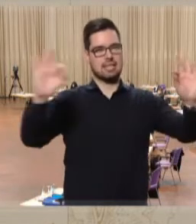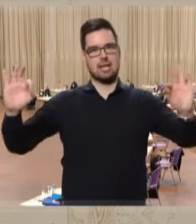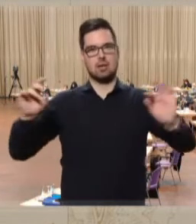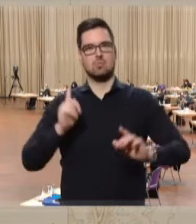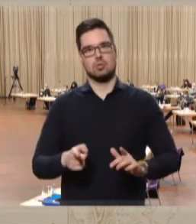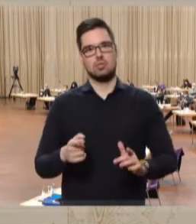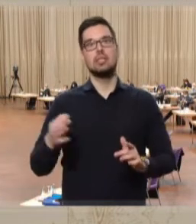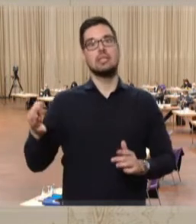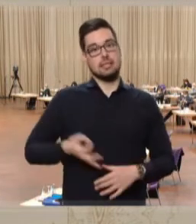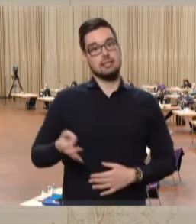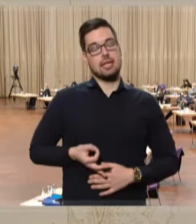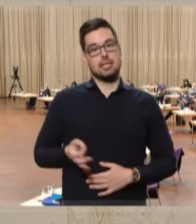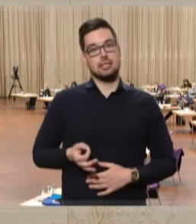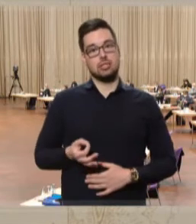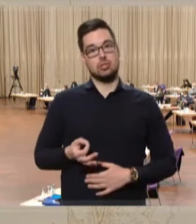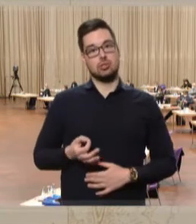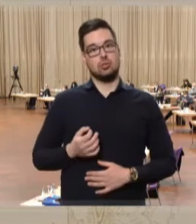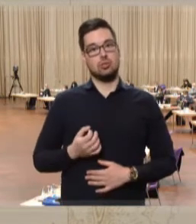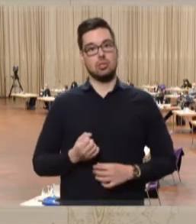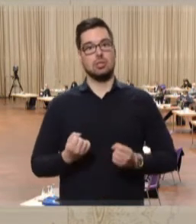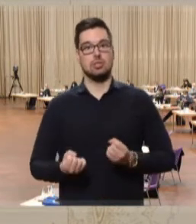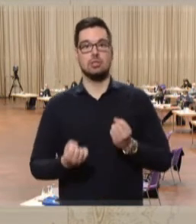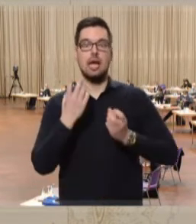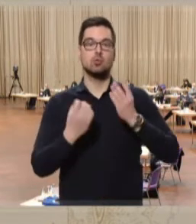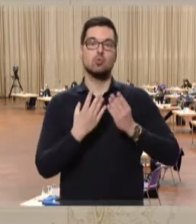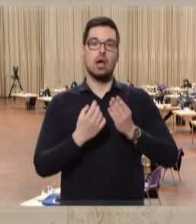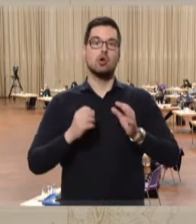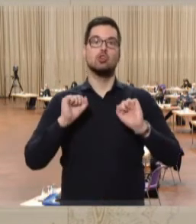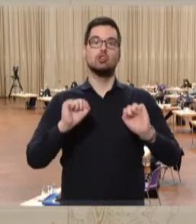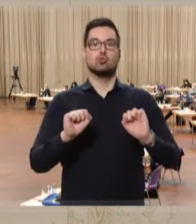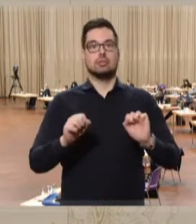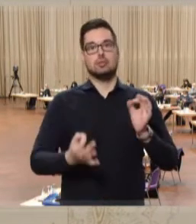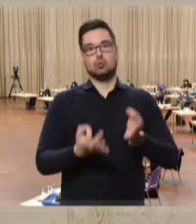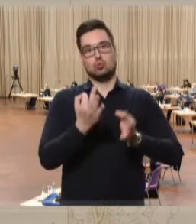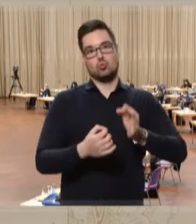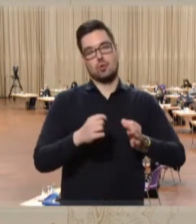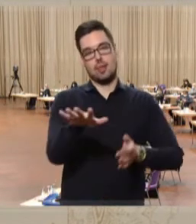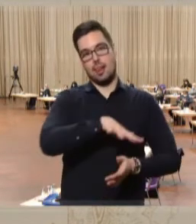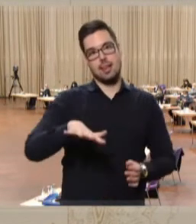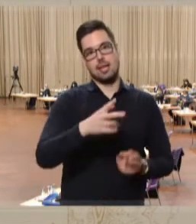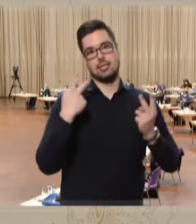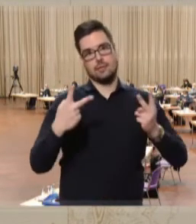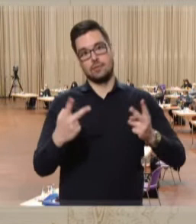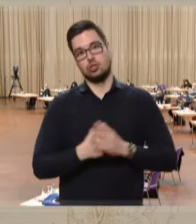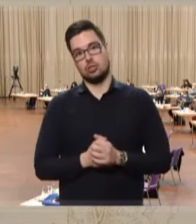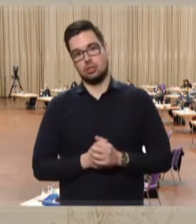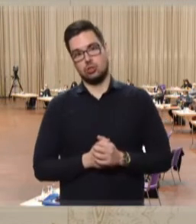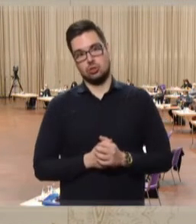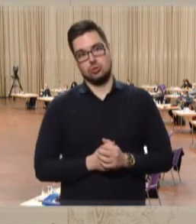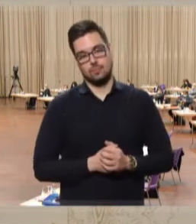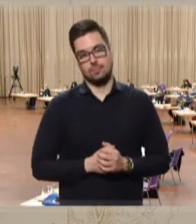für das saarländische Naturschutz Grünland. Die vom Bund gewählte pauschale Reglementierung des mesophilen